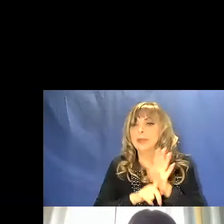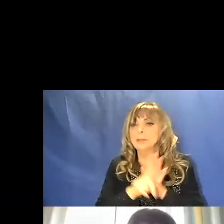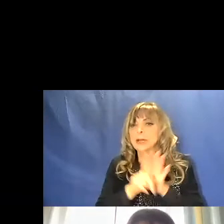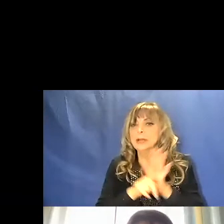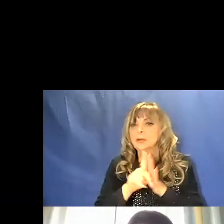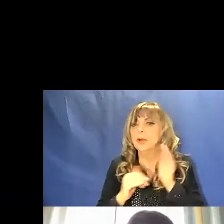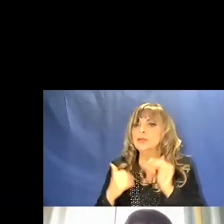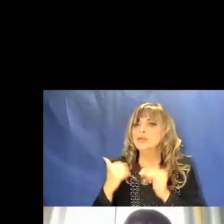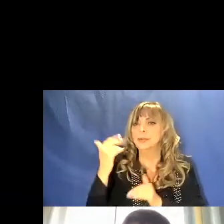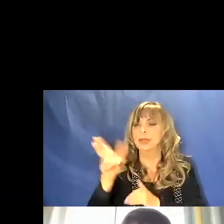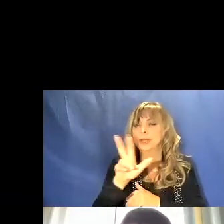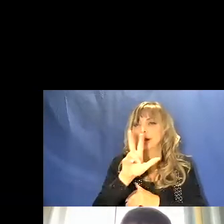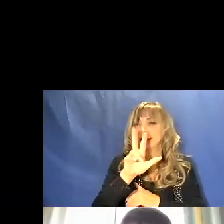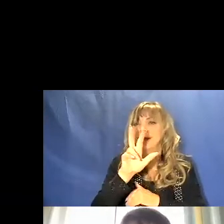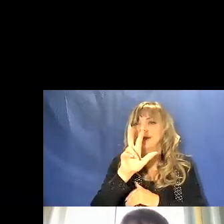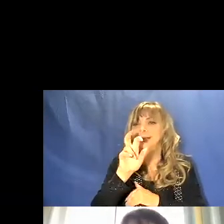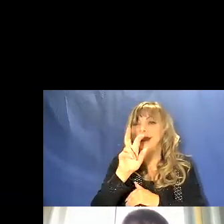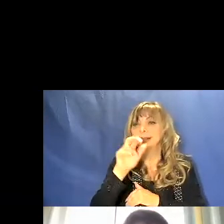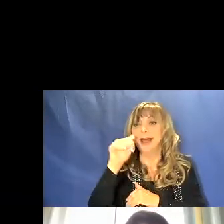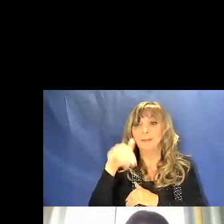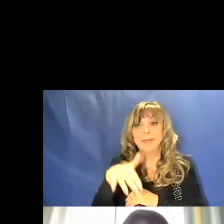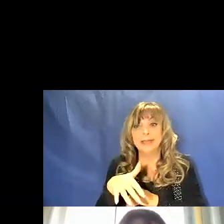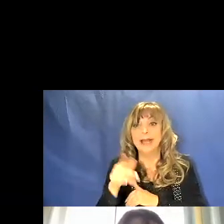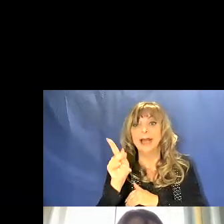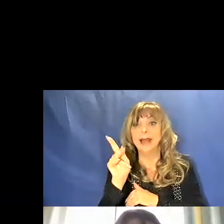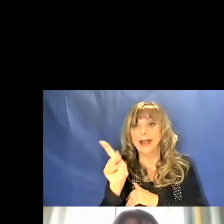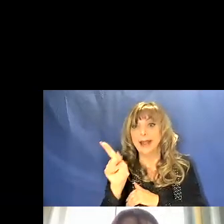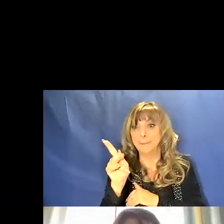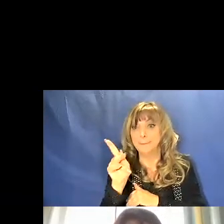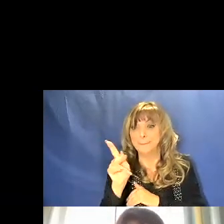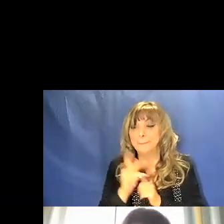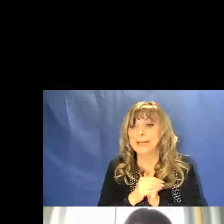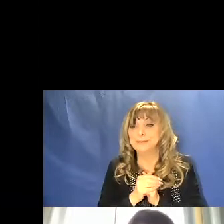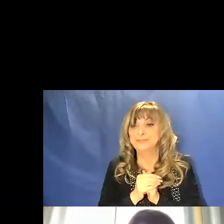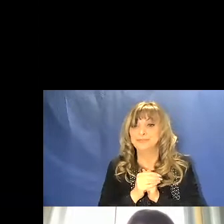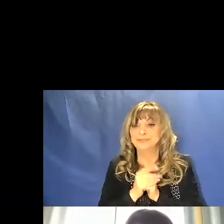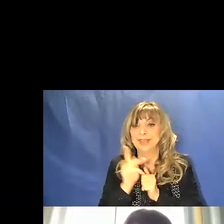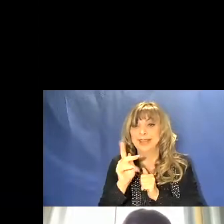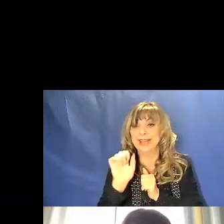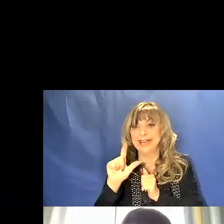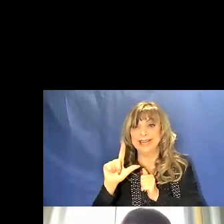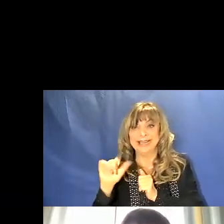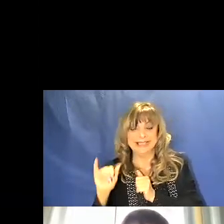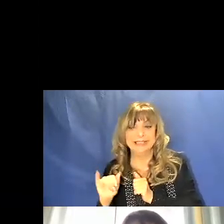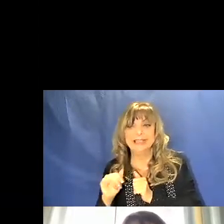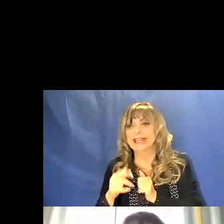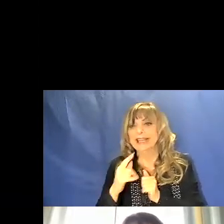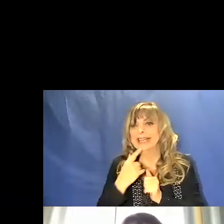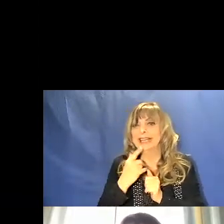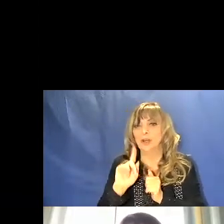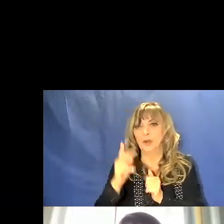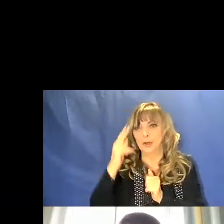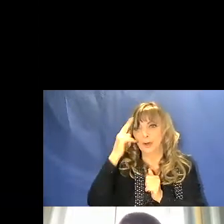superiore ai 30.000 K per Kelvin. Ora, per chi non se lo ricorda,